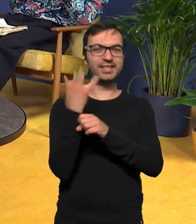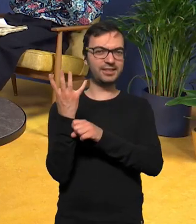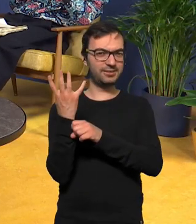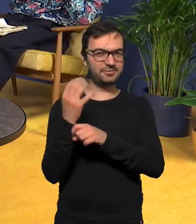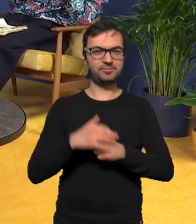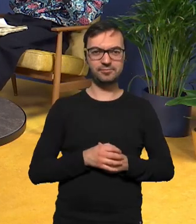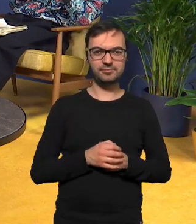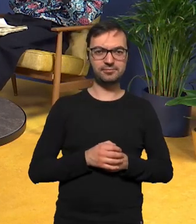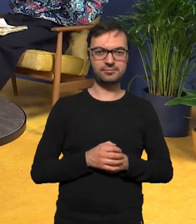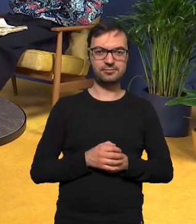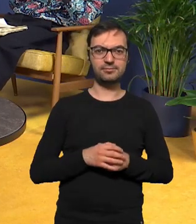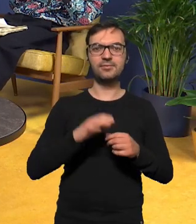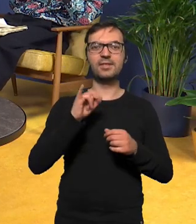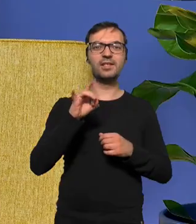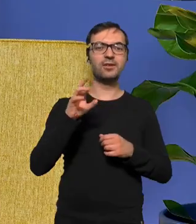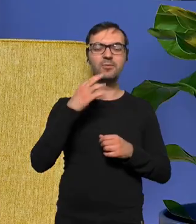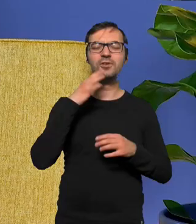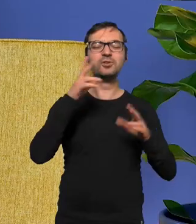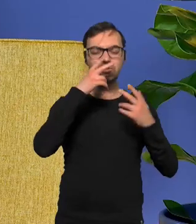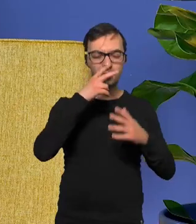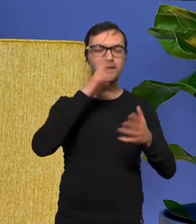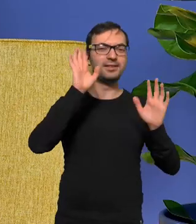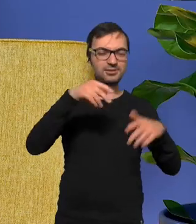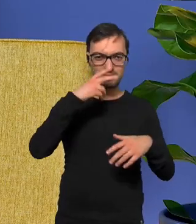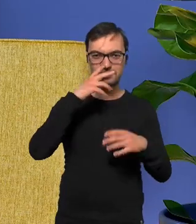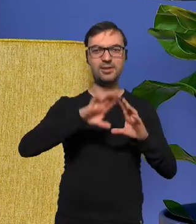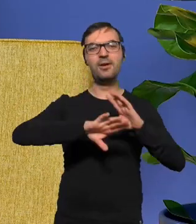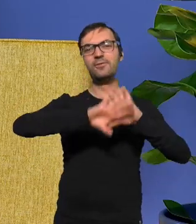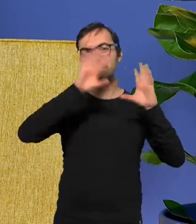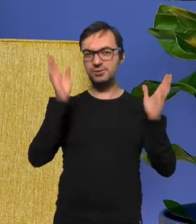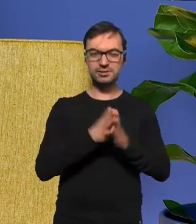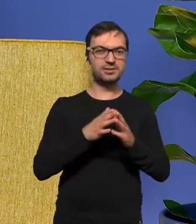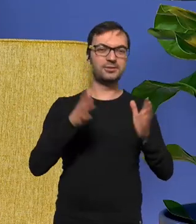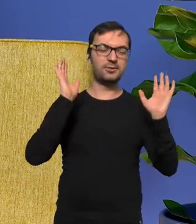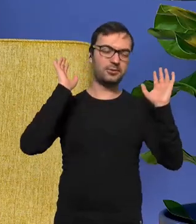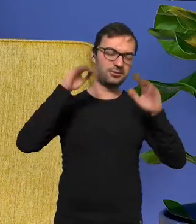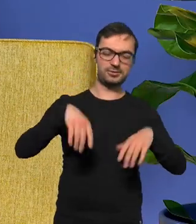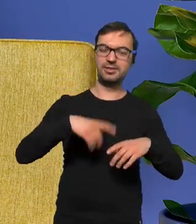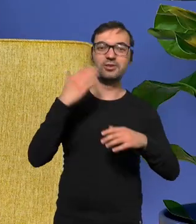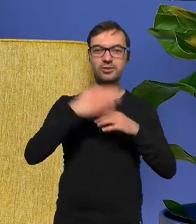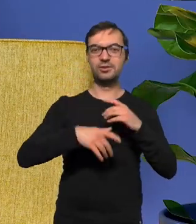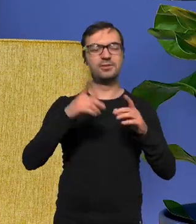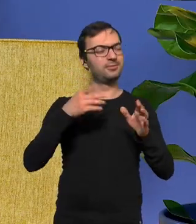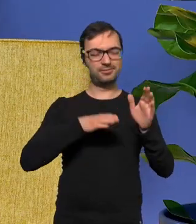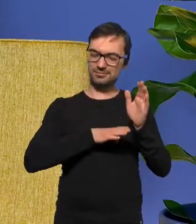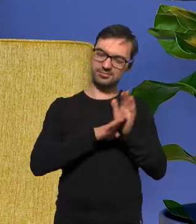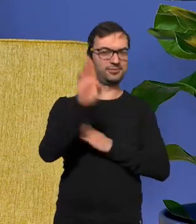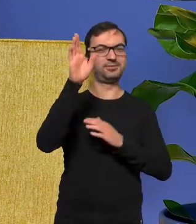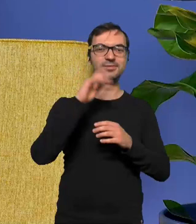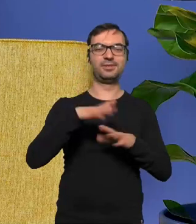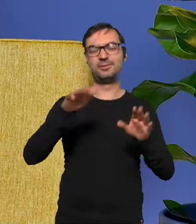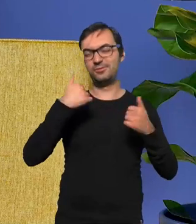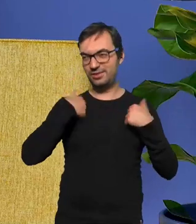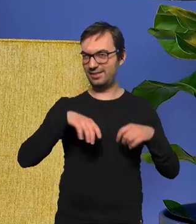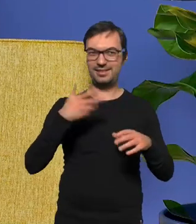trwało to wszystko Igor mówi zobaczysz po tym wszystkim to kurde człowieku poleci ja mówię